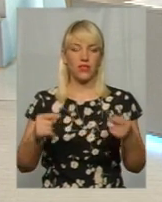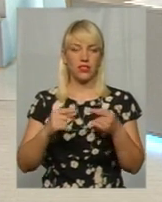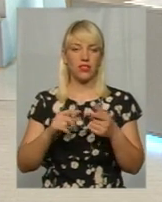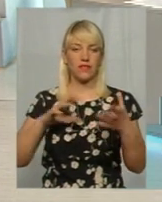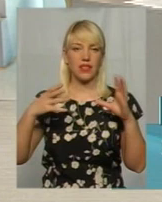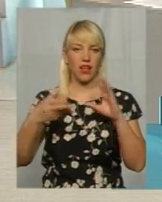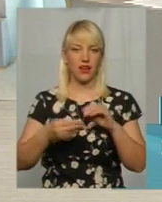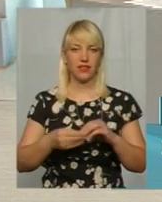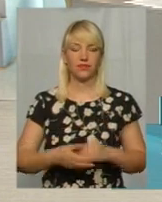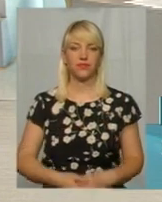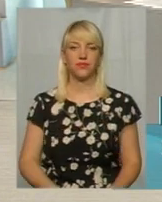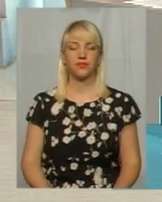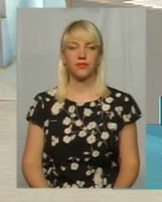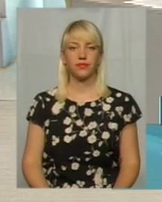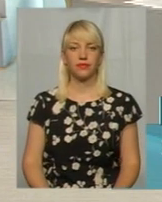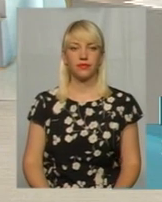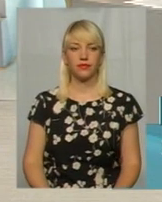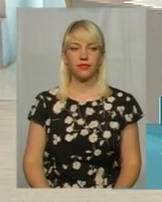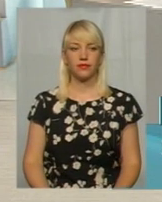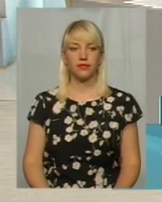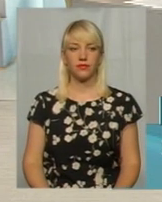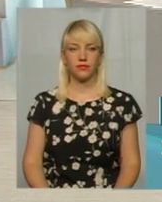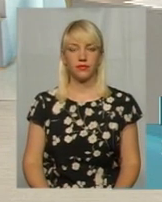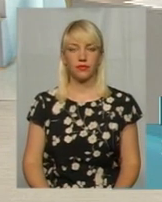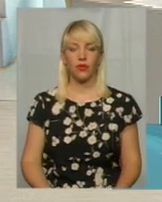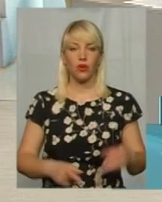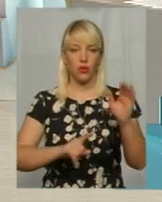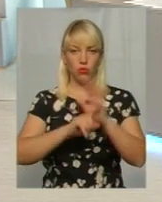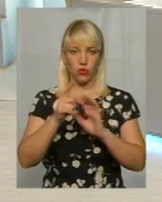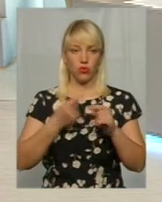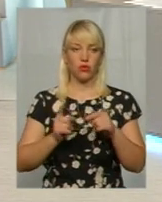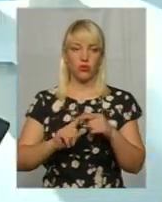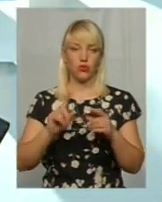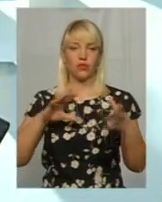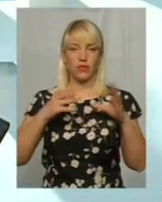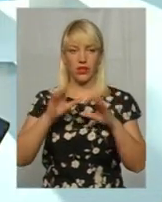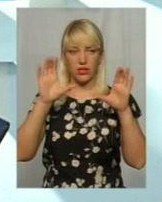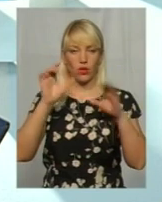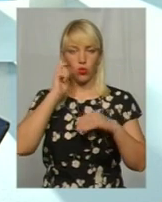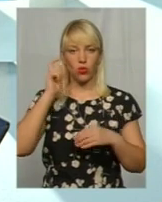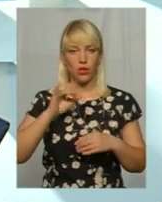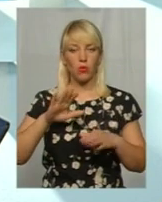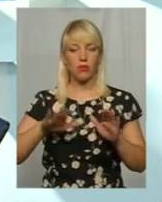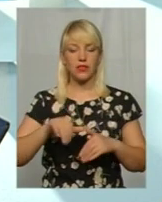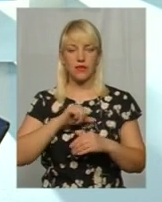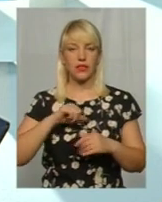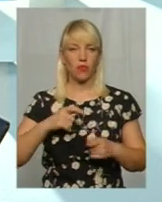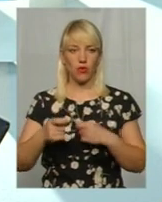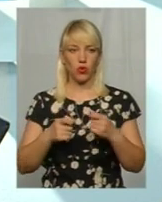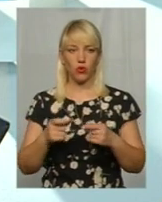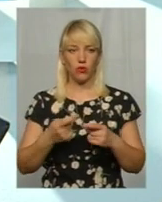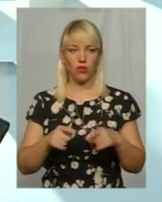безпек? Розпочну з того, що взагалі законом України про місцеве самоврядування, взагалі